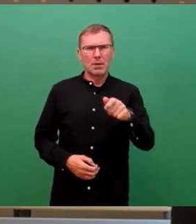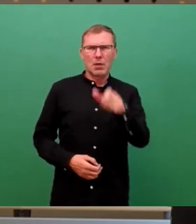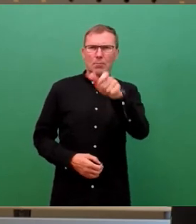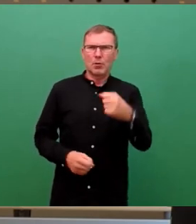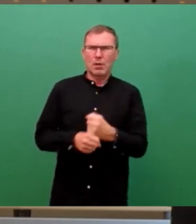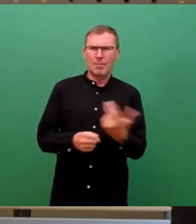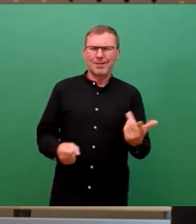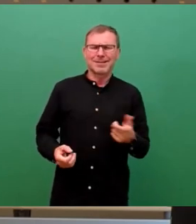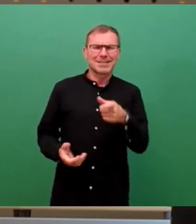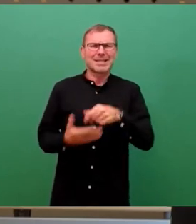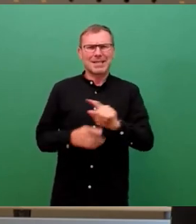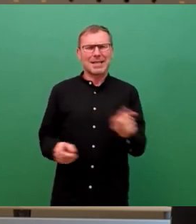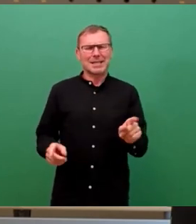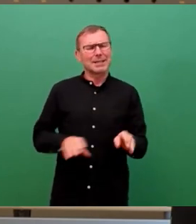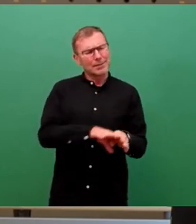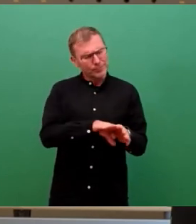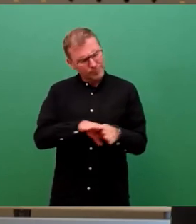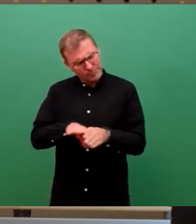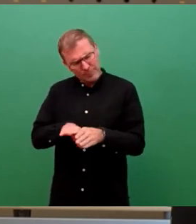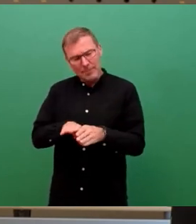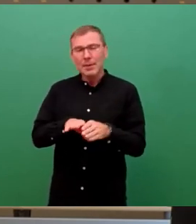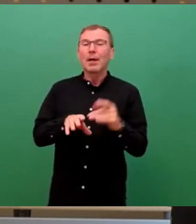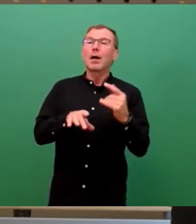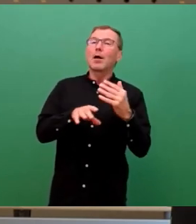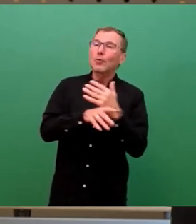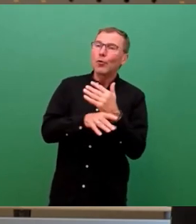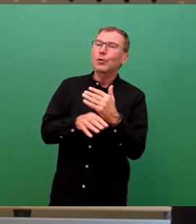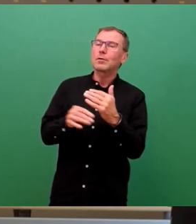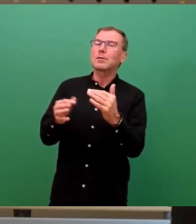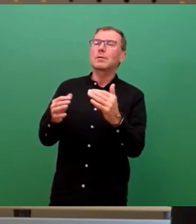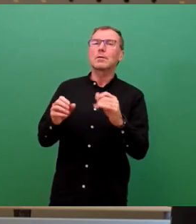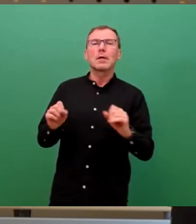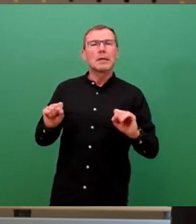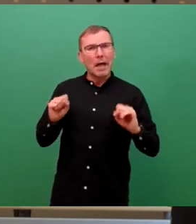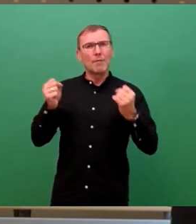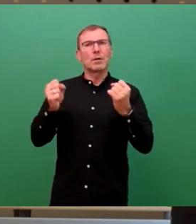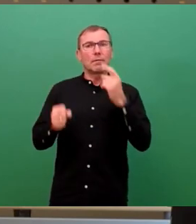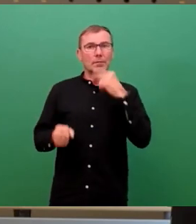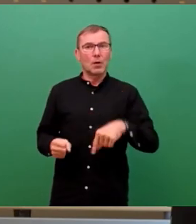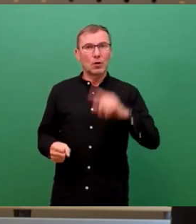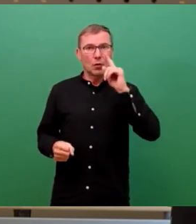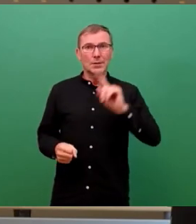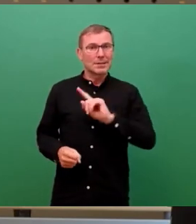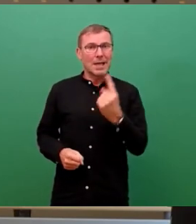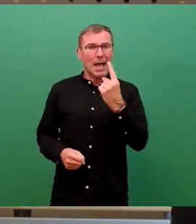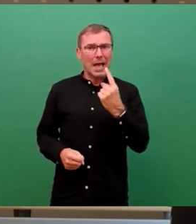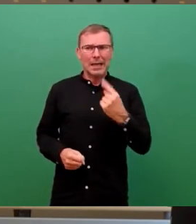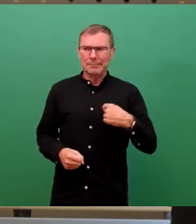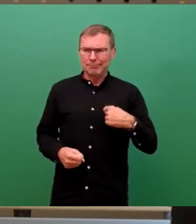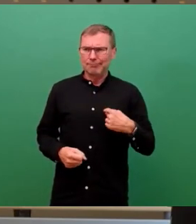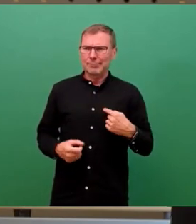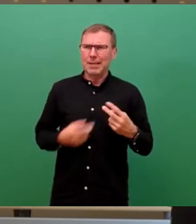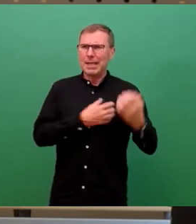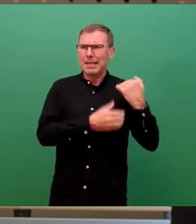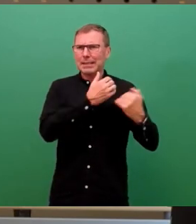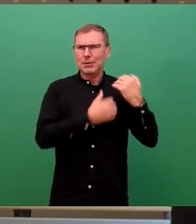das kann es nicht sein. Aber ich sage noch mal, grün wirkt, wenn wir in Deutschland nicht einen Charakterzug hätten, der uns auch in unserer Geschichte